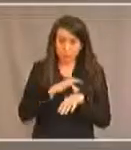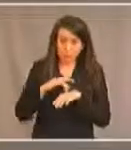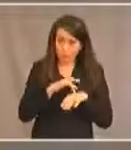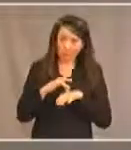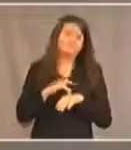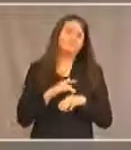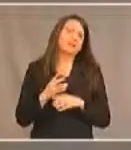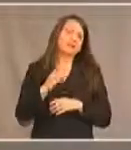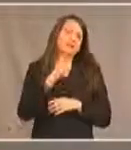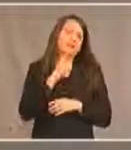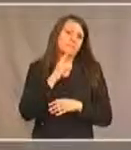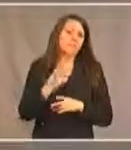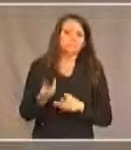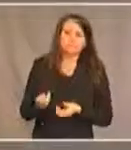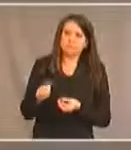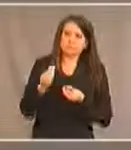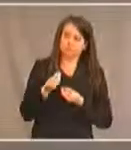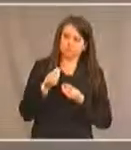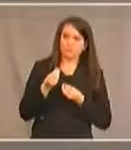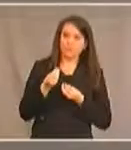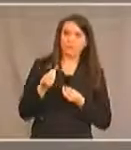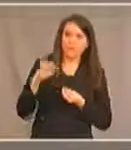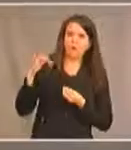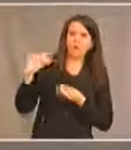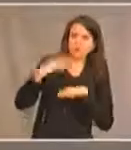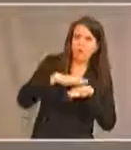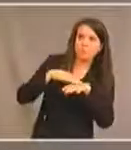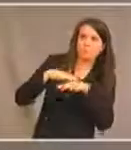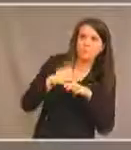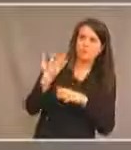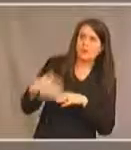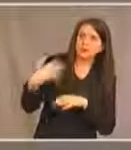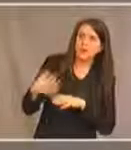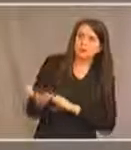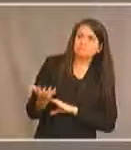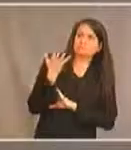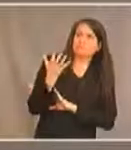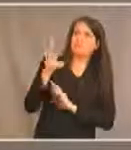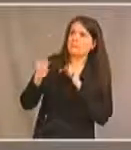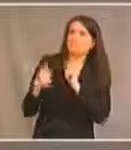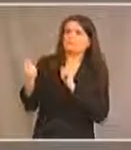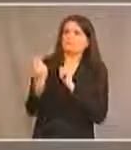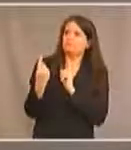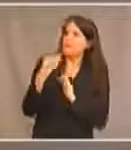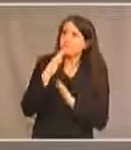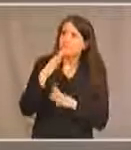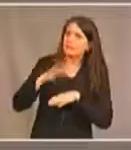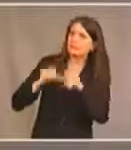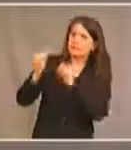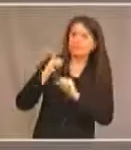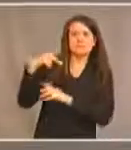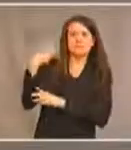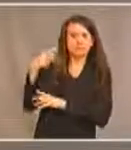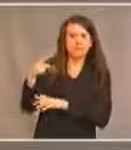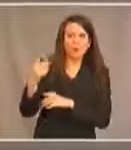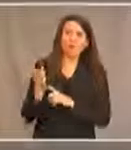sont qui ont donné vie, donné forme à la consultation. Quelqu'un est venu de nous parler de son histoire, un